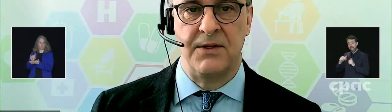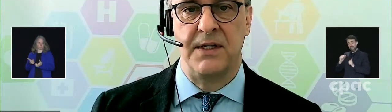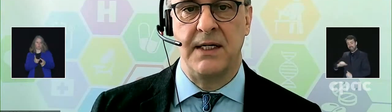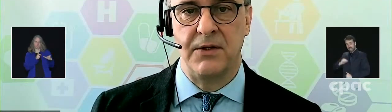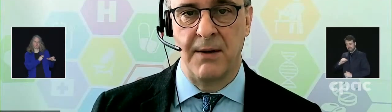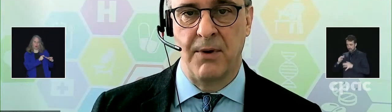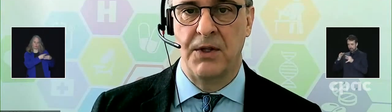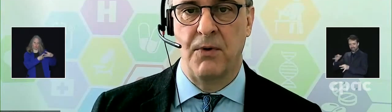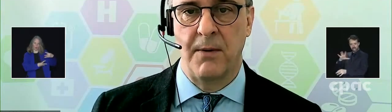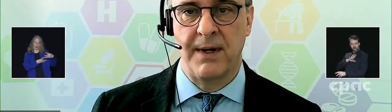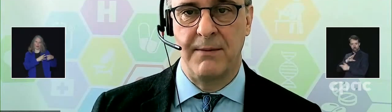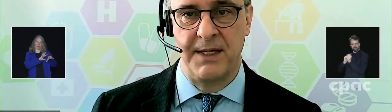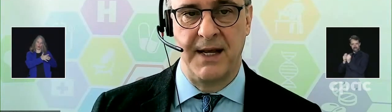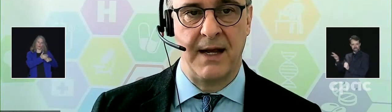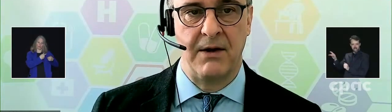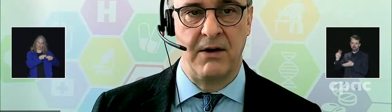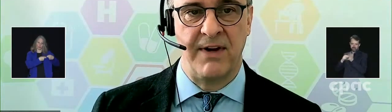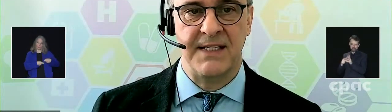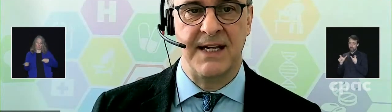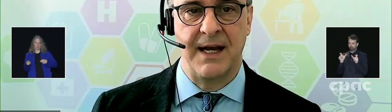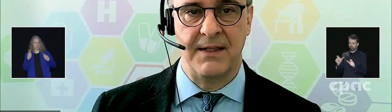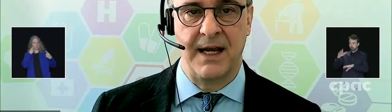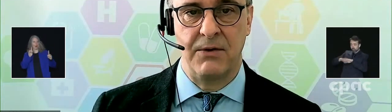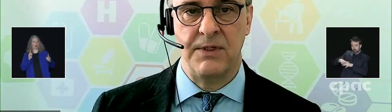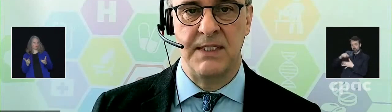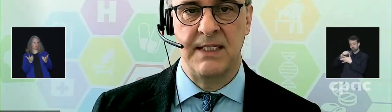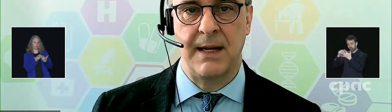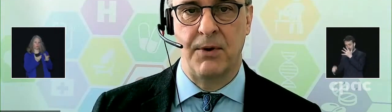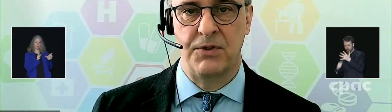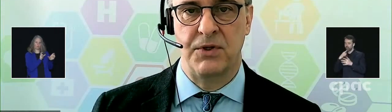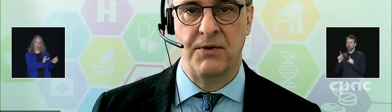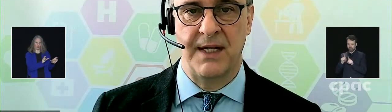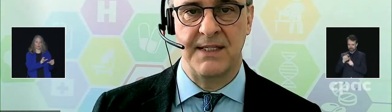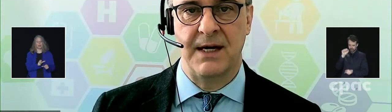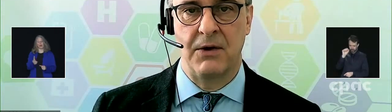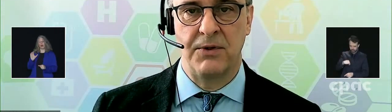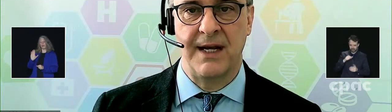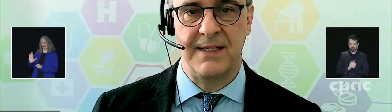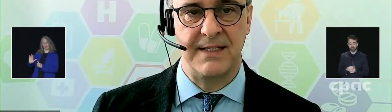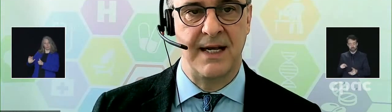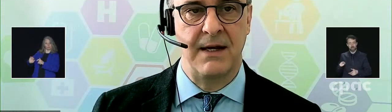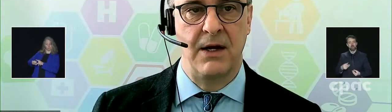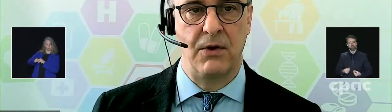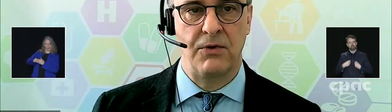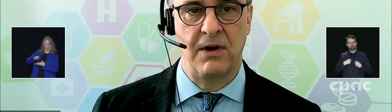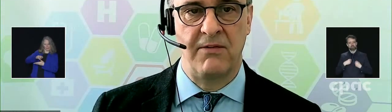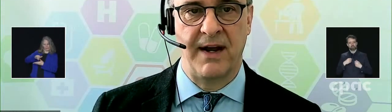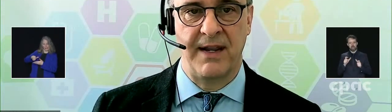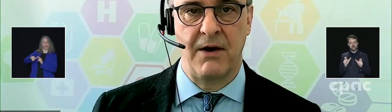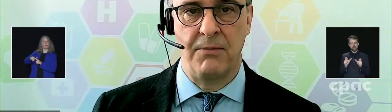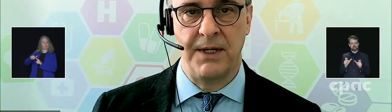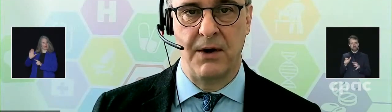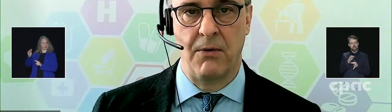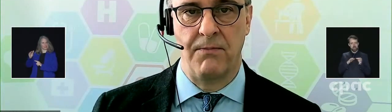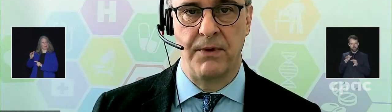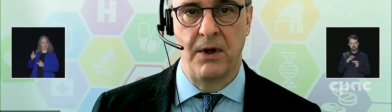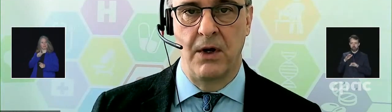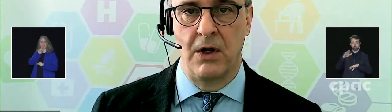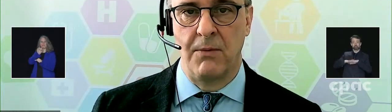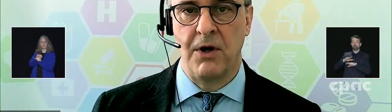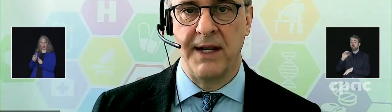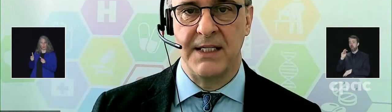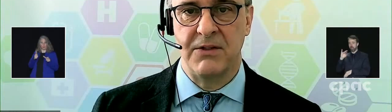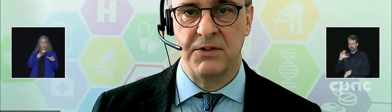base des données de laboratoire préliminaire, le vaccin entraîne aussi la production d'anticorps neutralisants contre le variant Omicron.